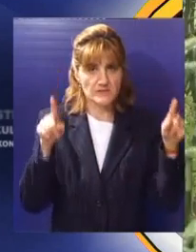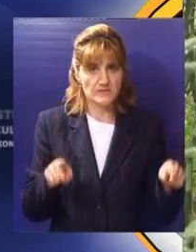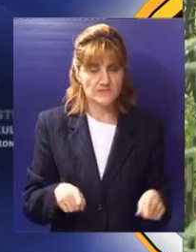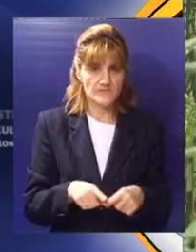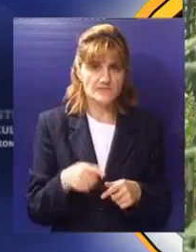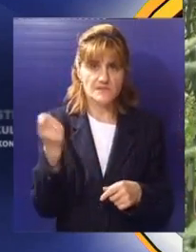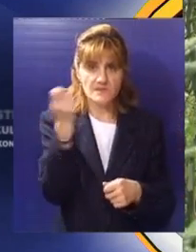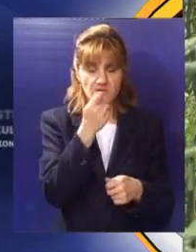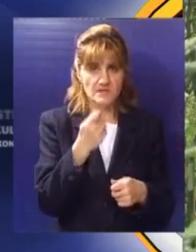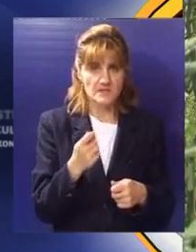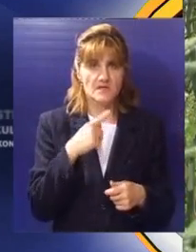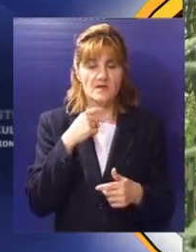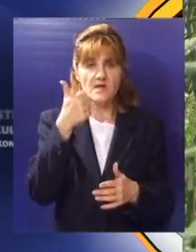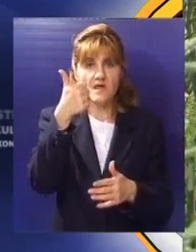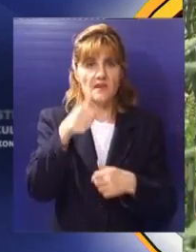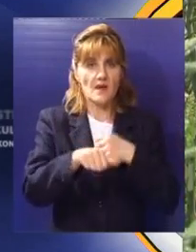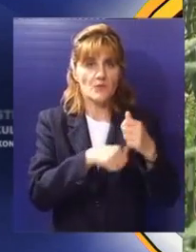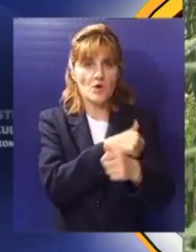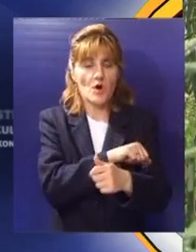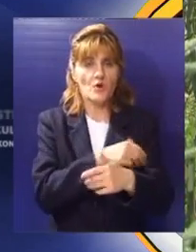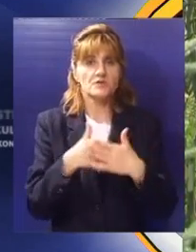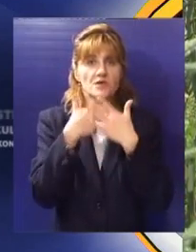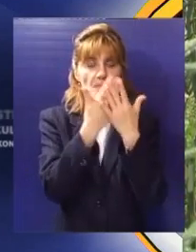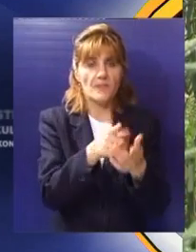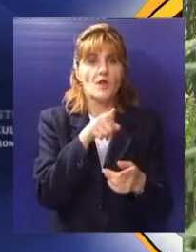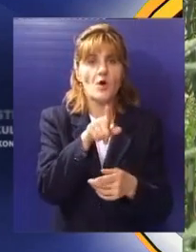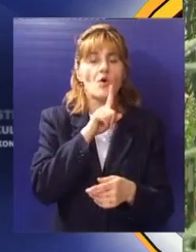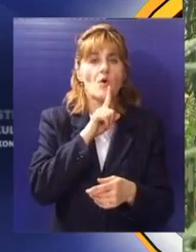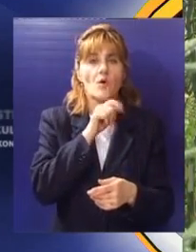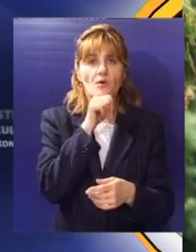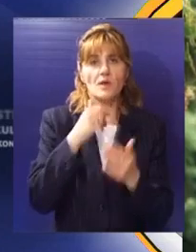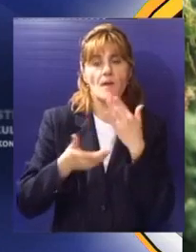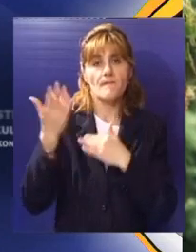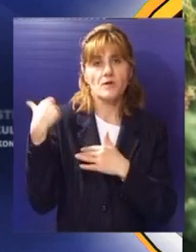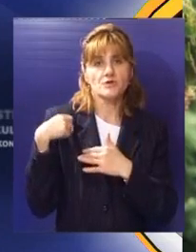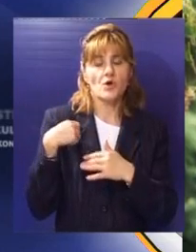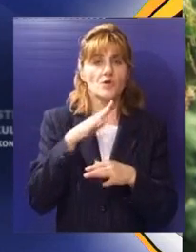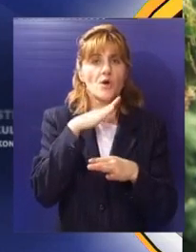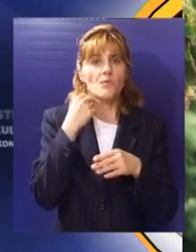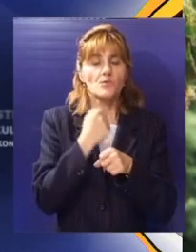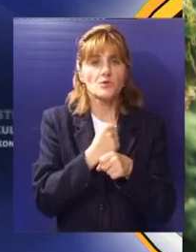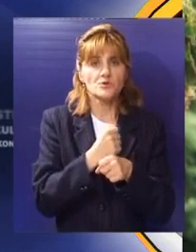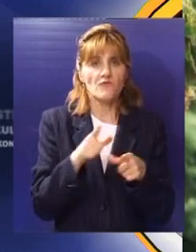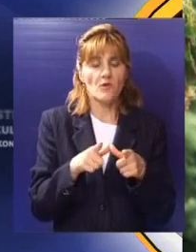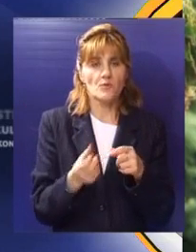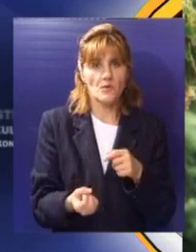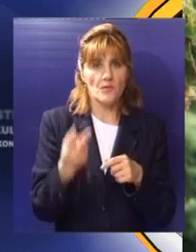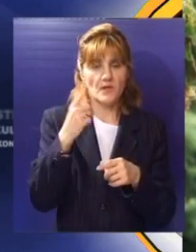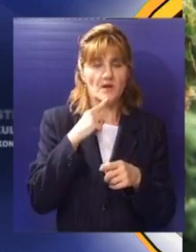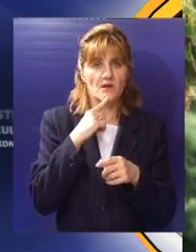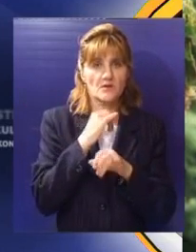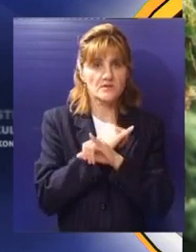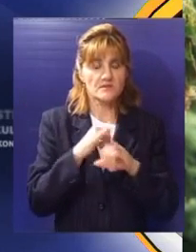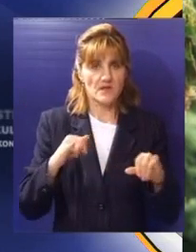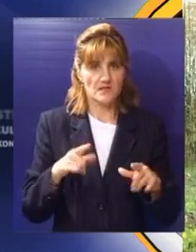i bronzenog reljefa i uručuje se jednom godišnje onome koje u prethodne godini najviše učinio na očuvanju zaštiti u